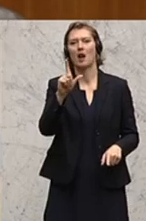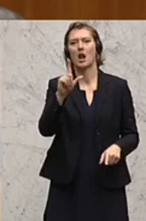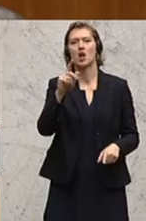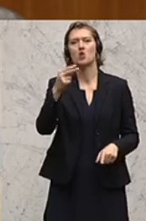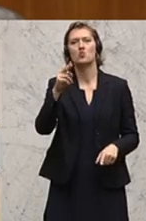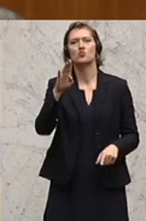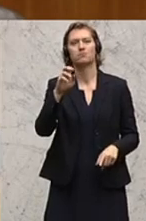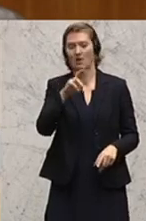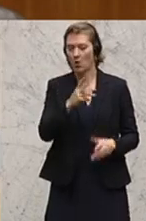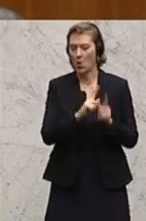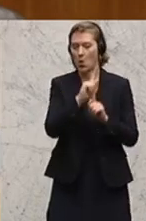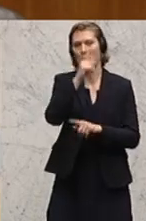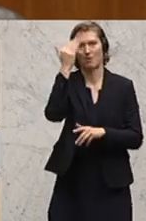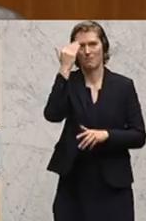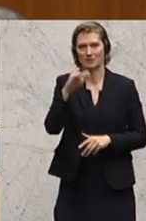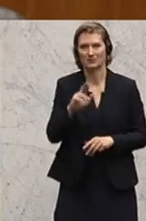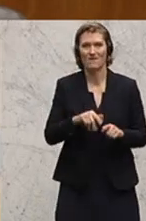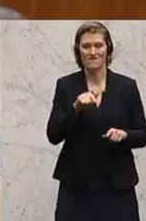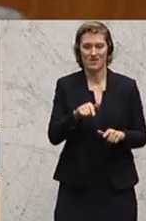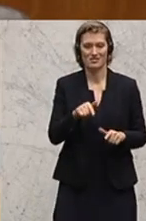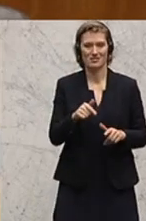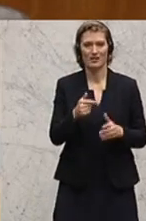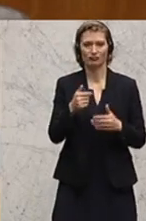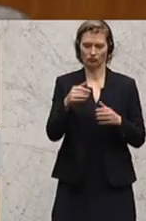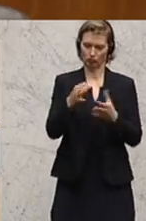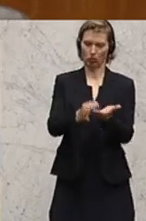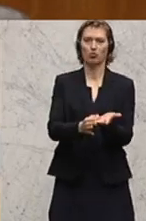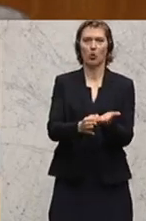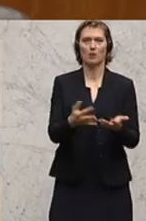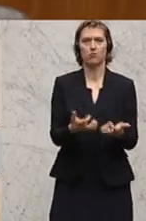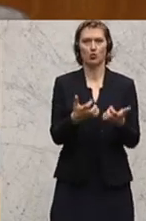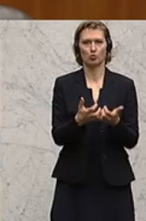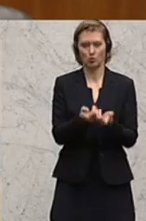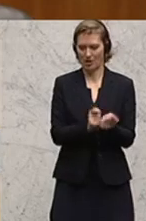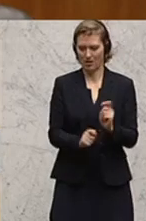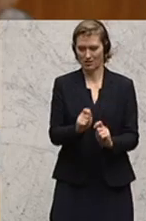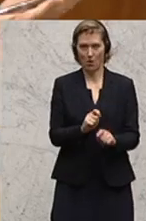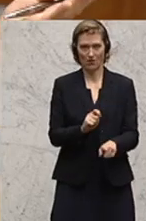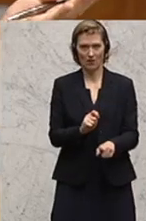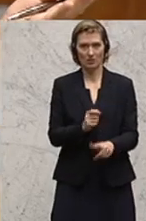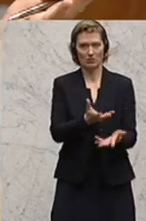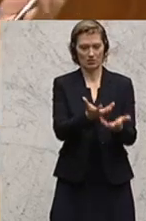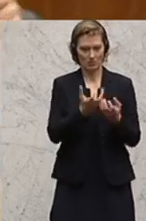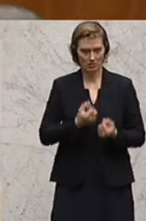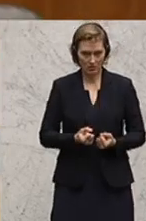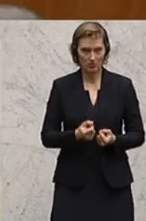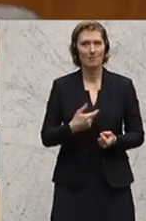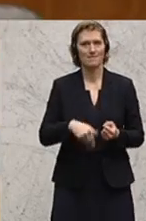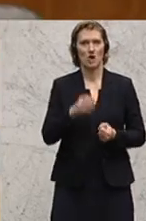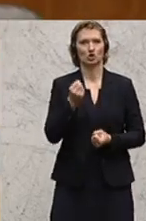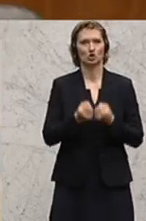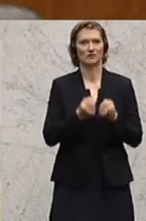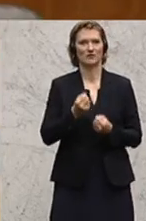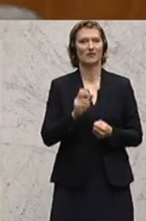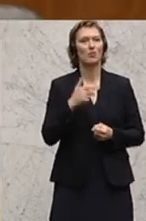Aber wenn es dann darum geht, nach diesen Standards produzierte Produkte auch einzukaufen, da wird es dann schwierig. Ich